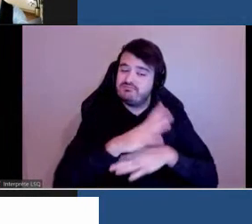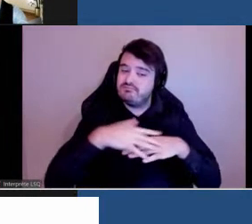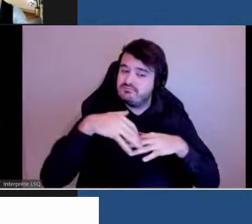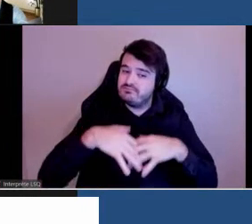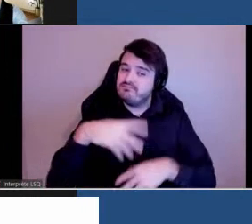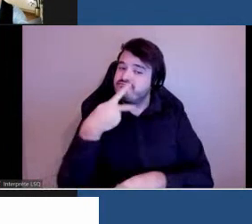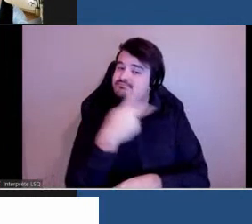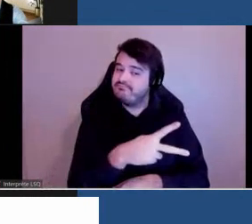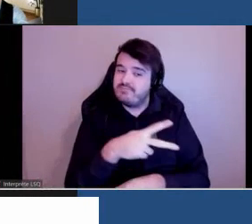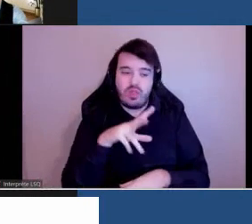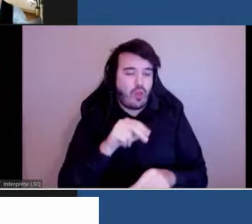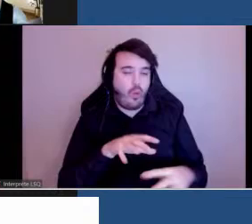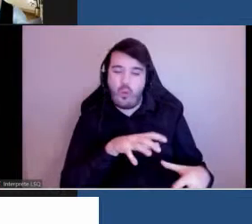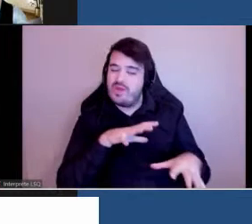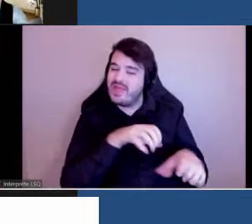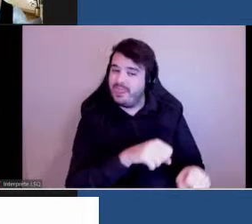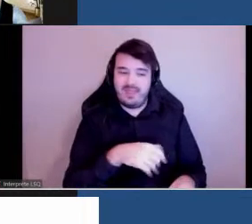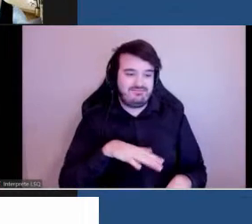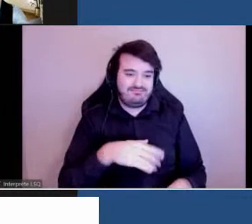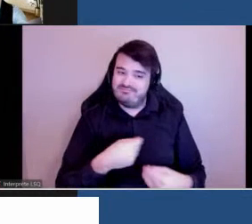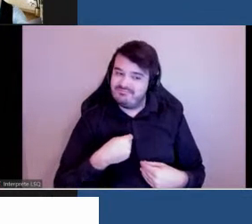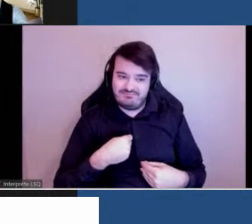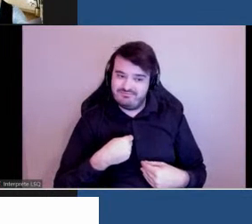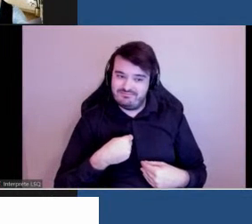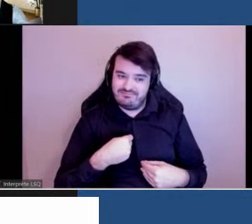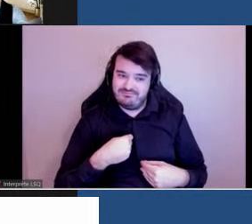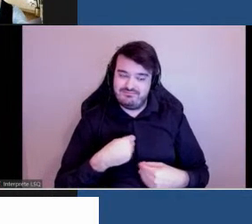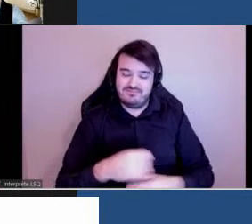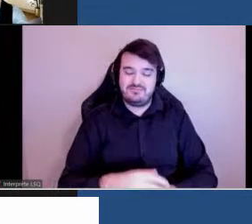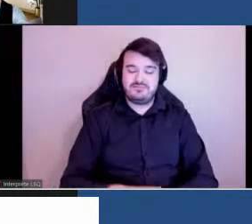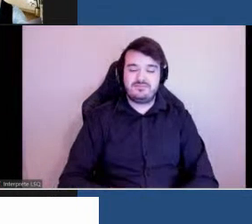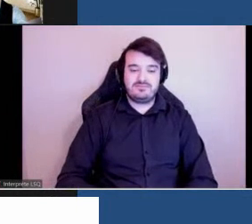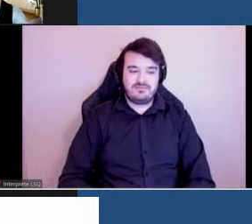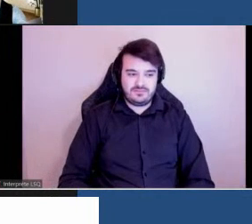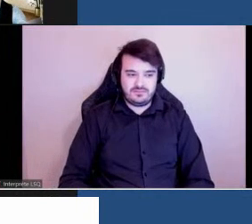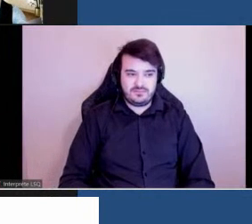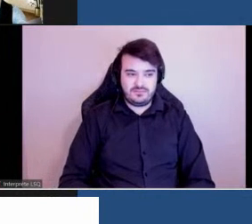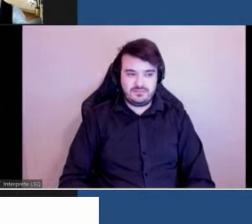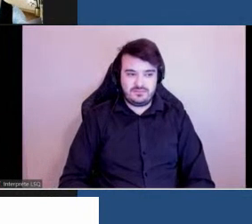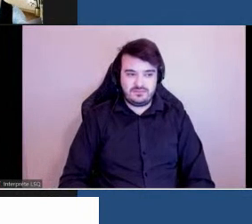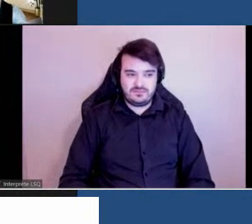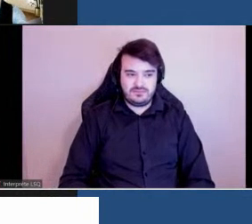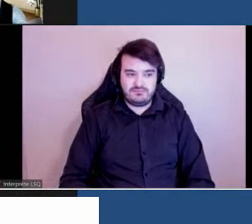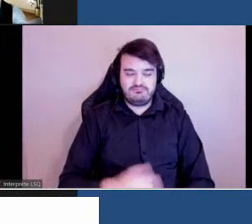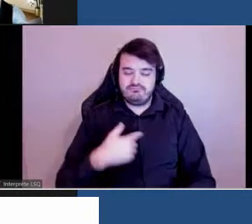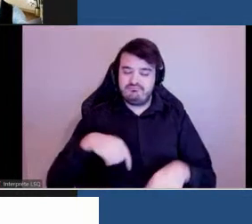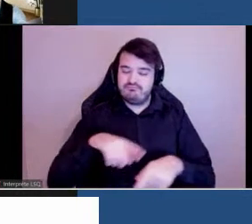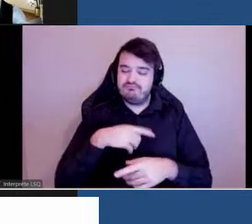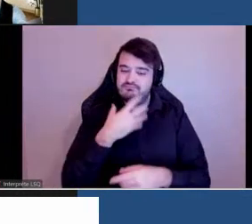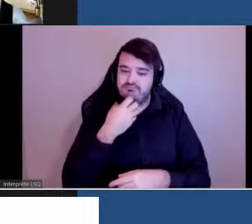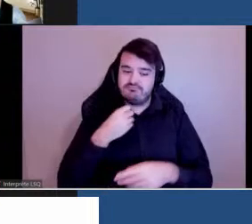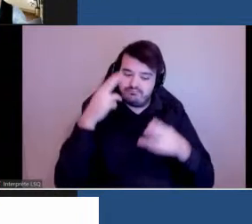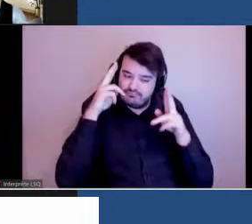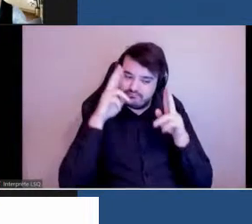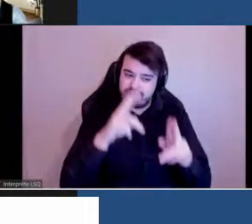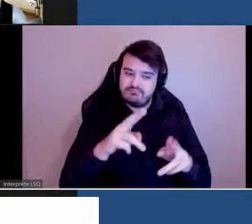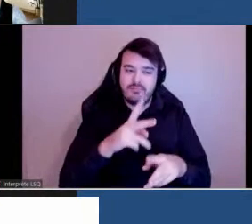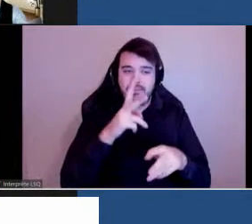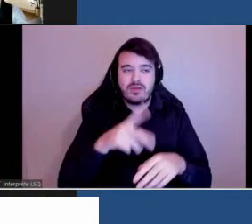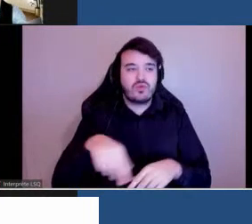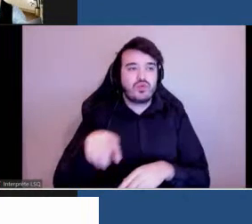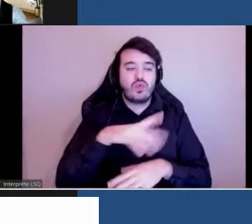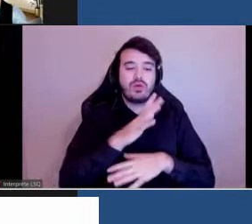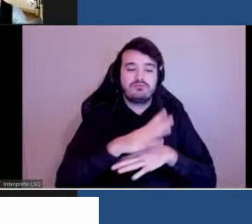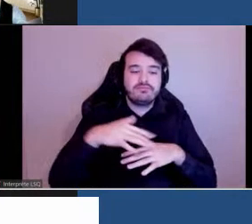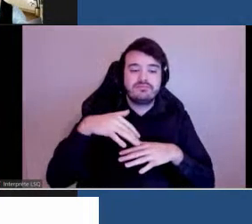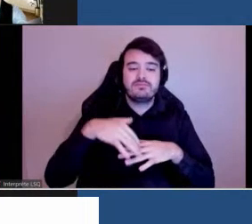Ottawa se trouve sur le territoire non cédé de la nation algonquine. Nous présentons nos hommages à toutes les personnes de Premières Nations, les Inuits et